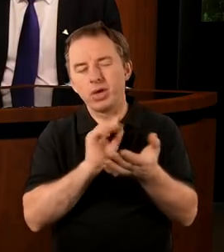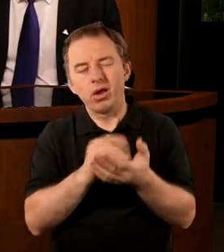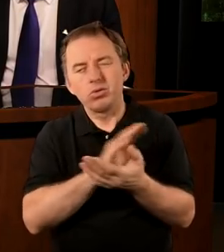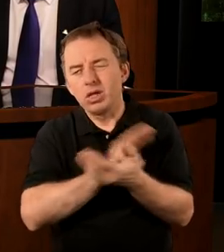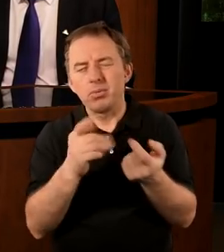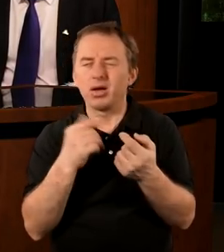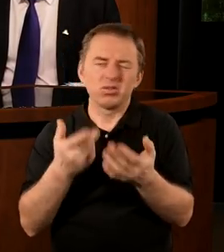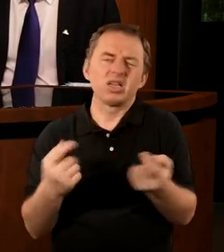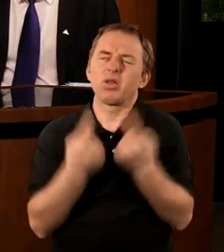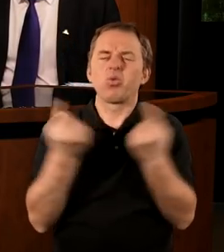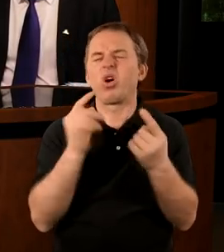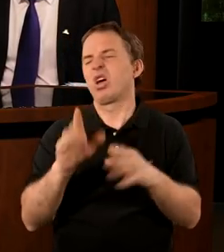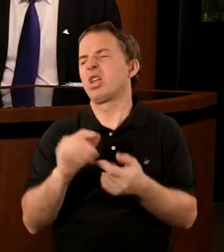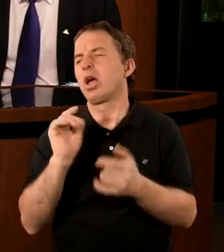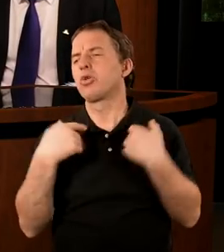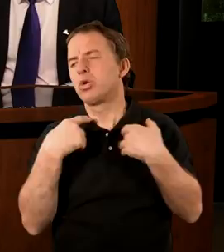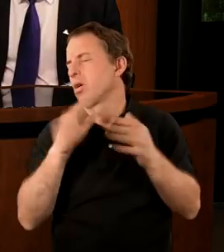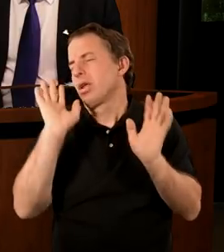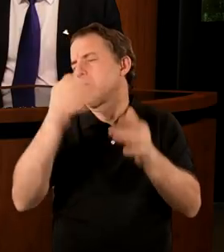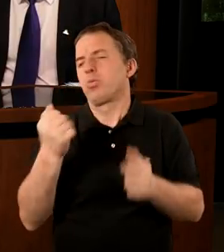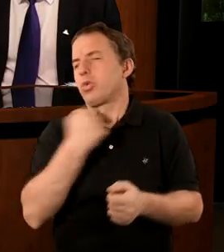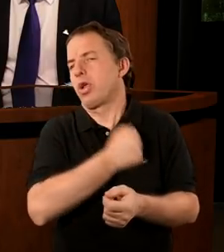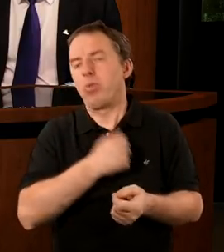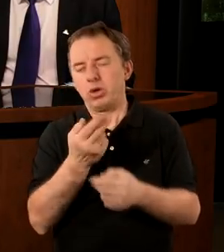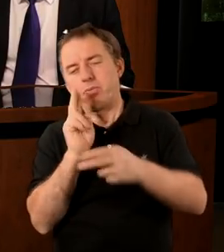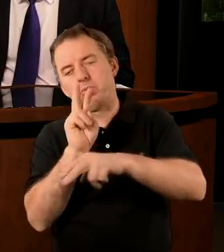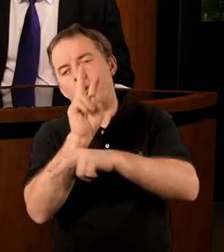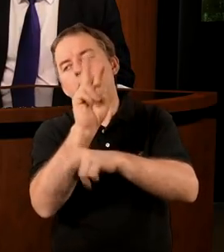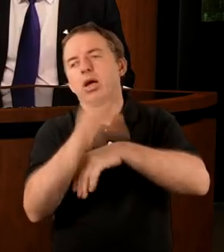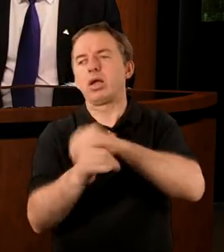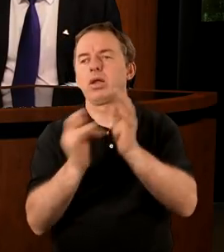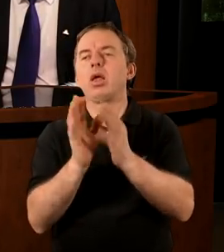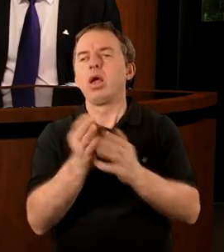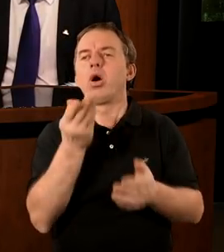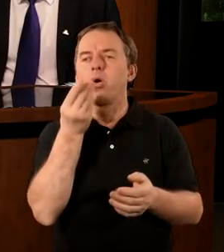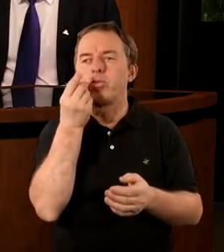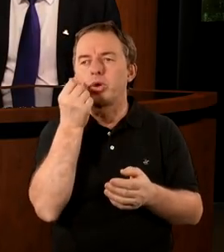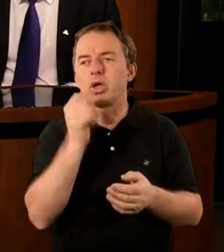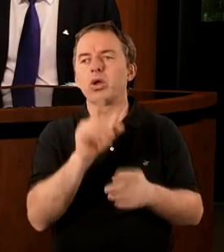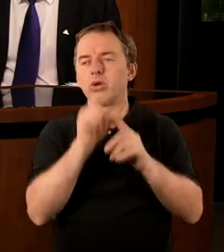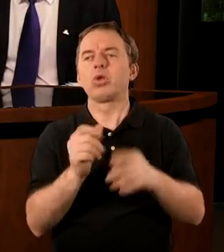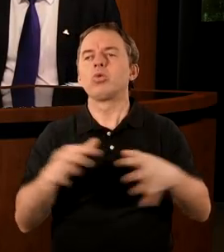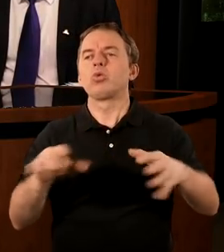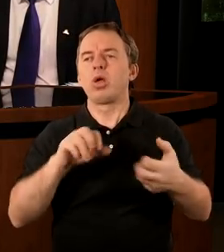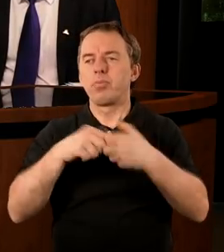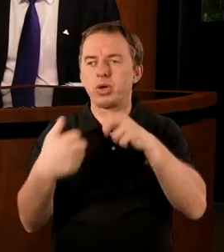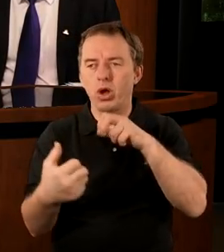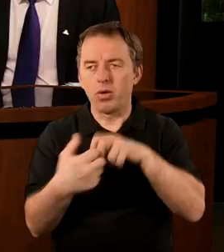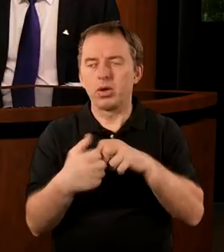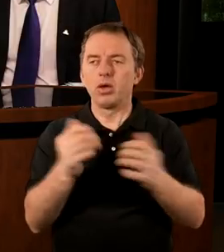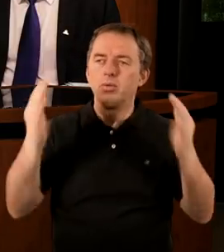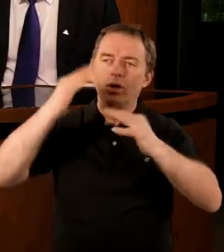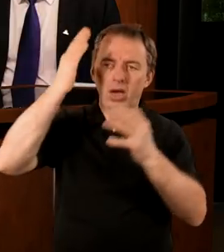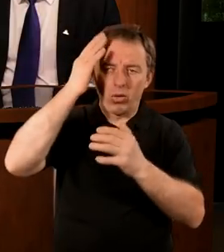bez względu na okoliczności, nie musi się martwić o to wszystko. Jest to ogromne dla nas pocieszenie, kiedy dużo problemów